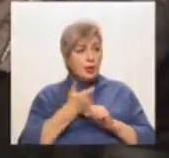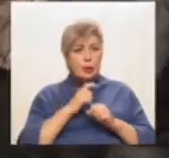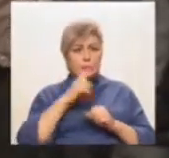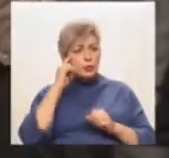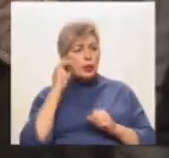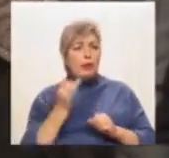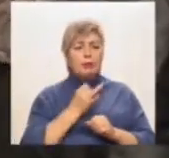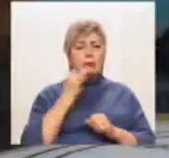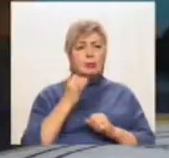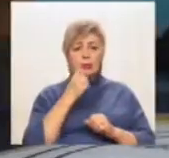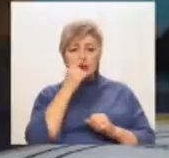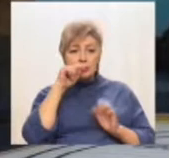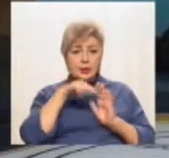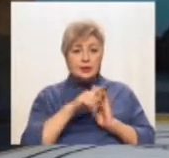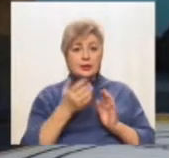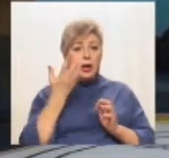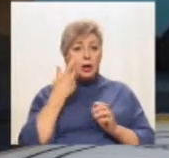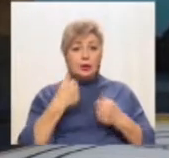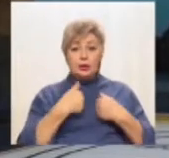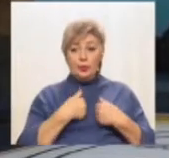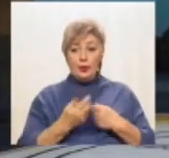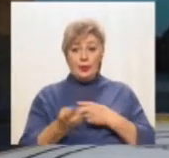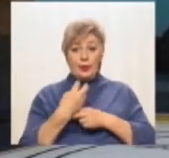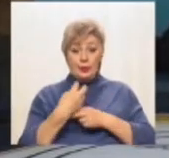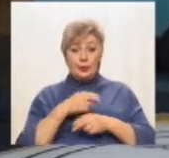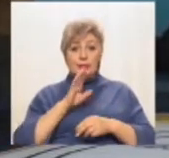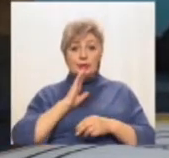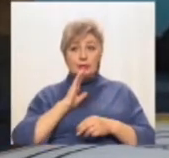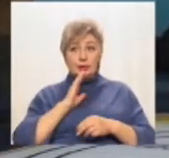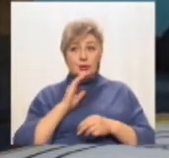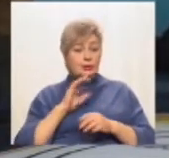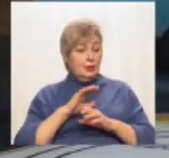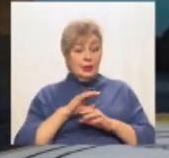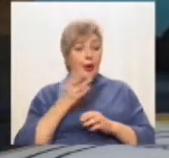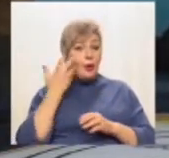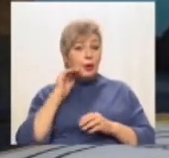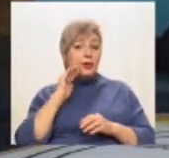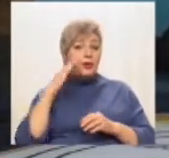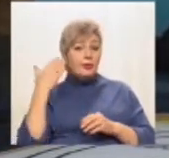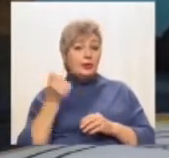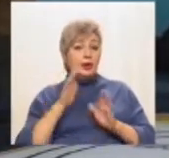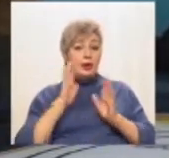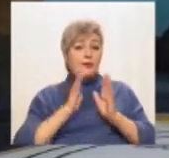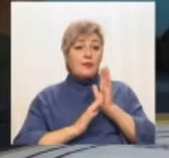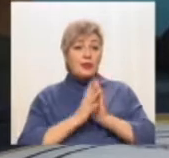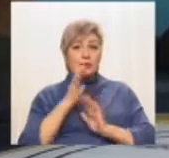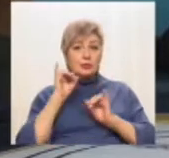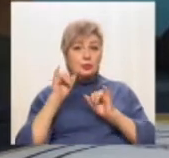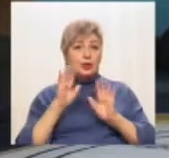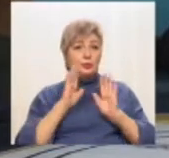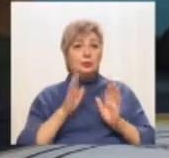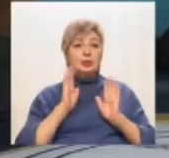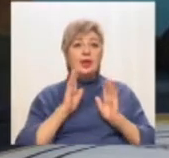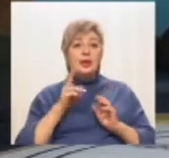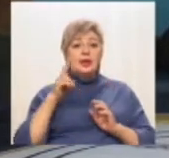такі ідеї. От мене, коли ходять дівчата, ми вже все. От якщо вони виростуть, у них буде нано-кухня, де все буде тільки